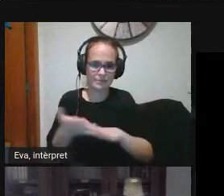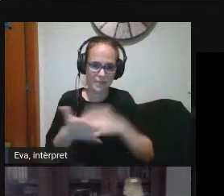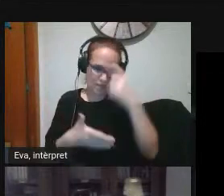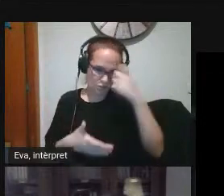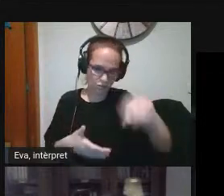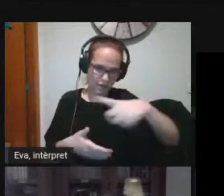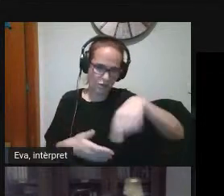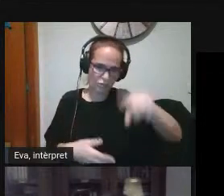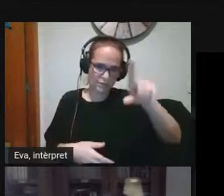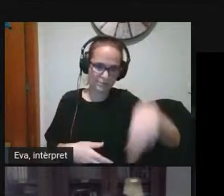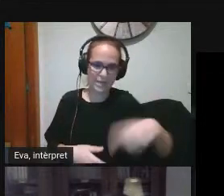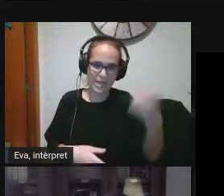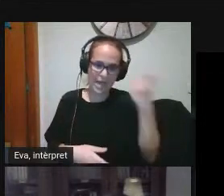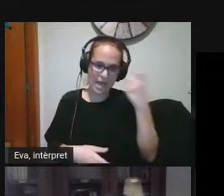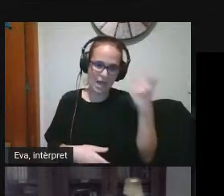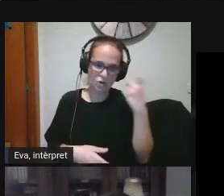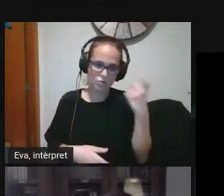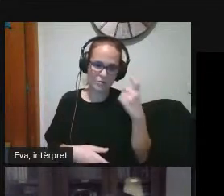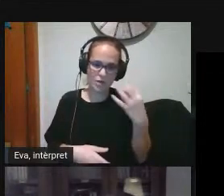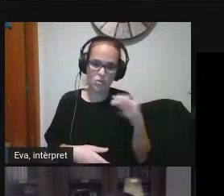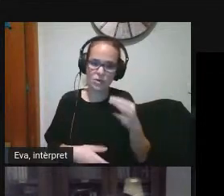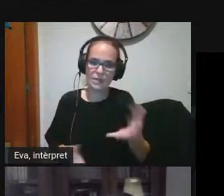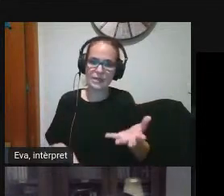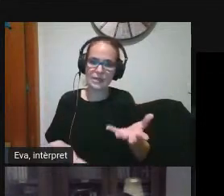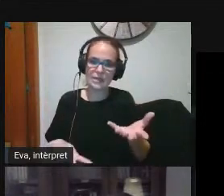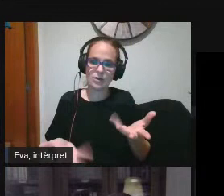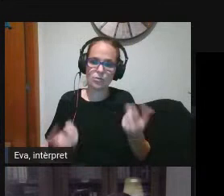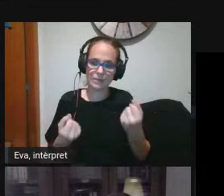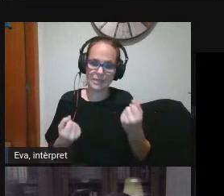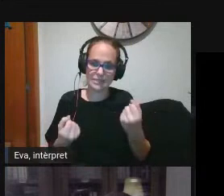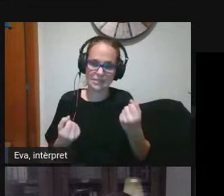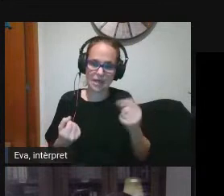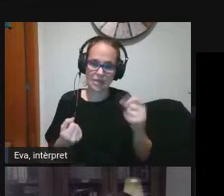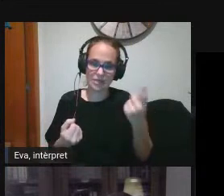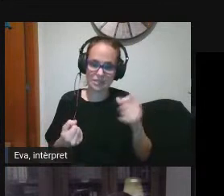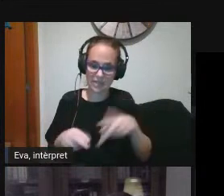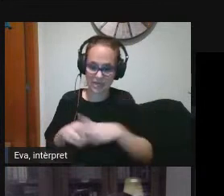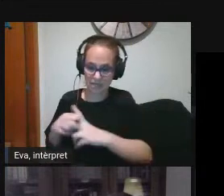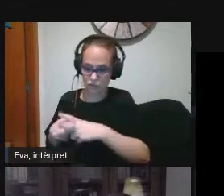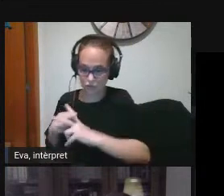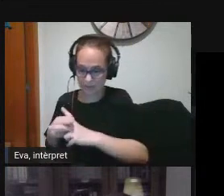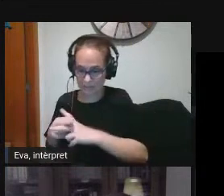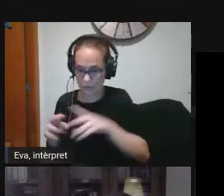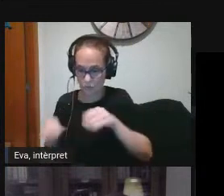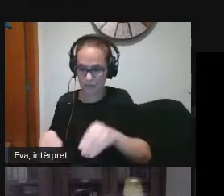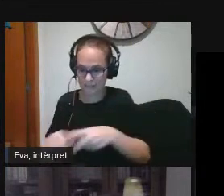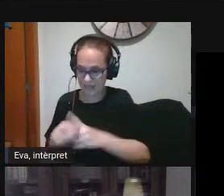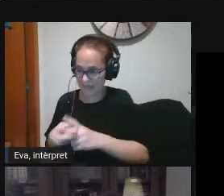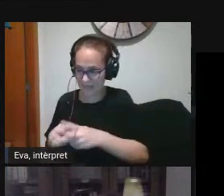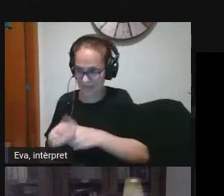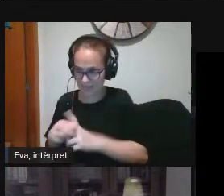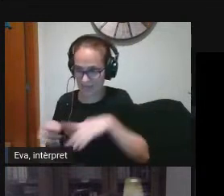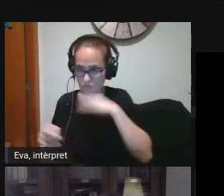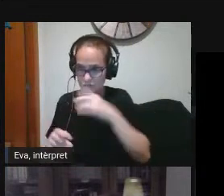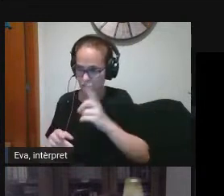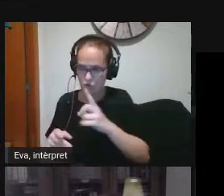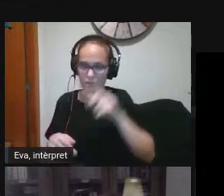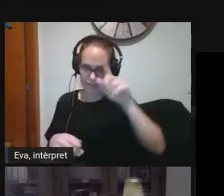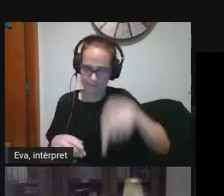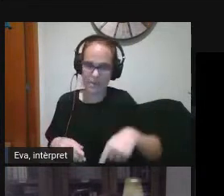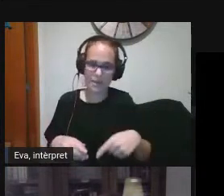l'alumnat no té només una competència digital instrumental de fer servir l'eina i prou també s'han publicat